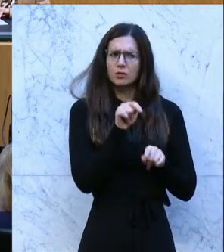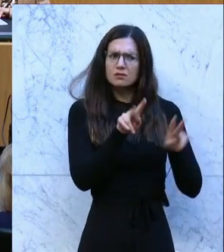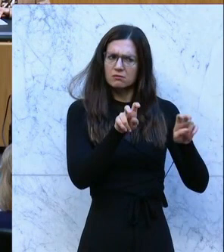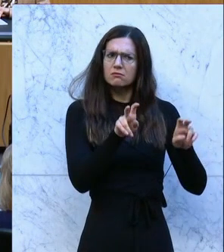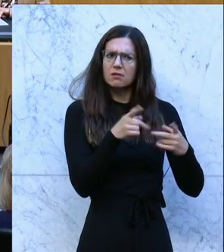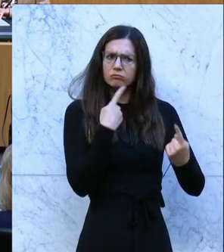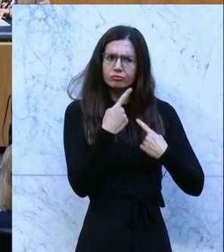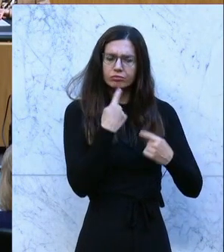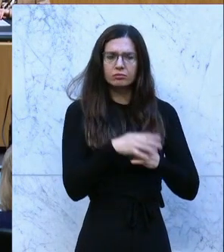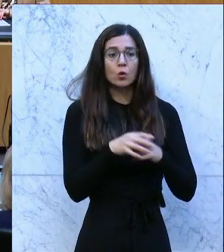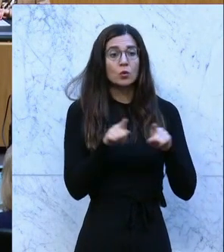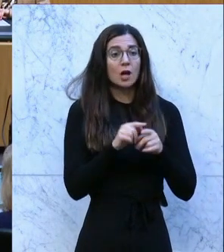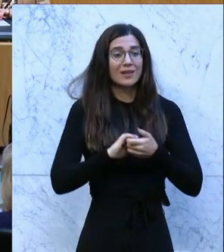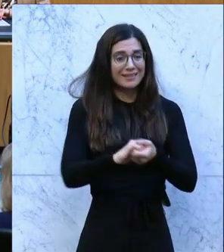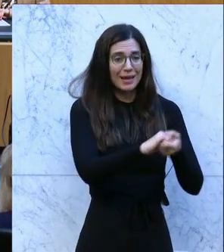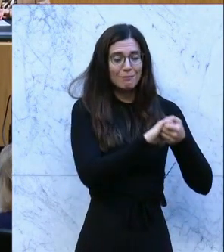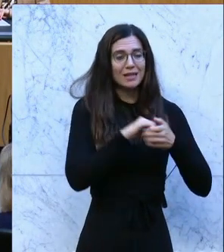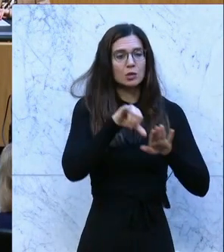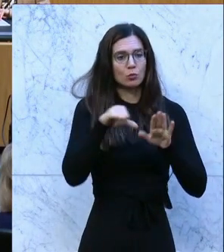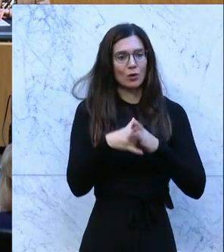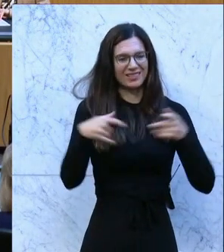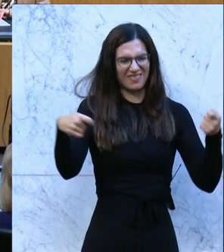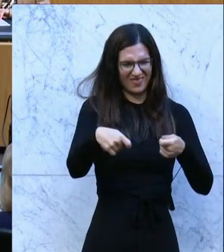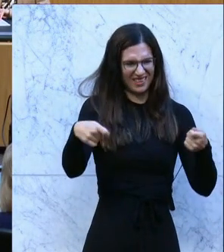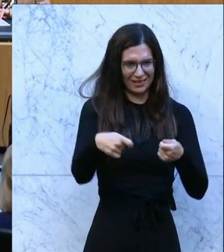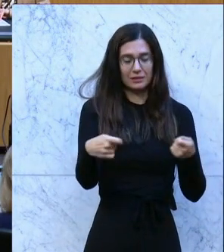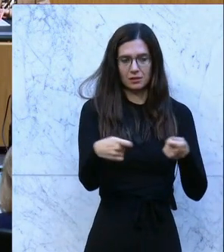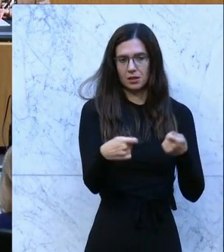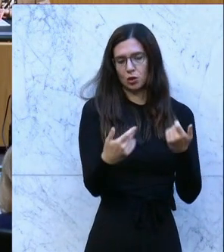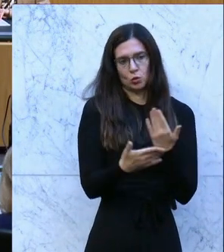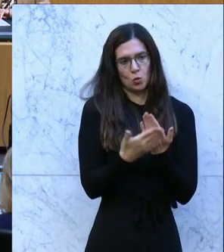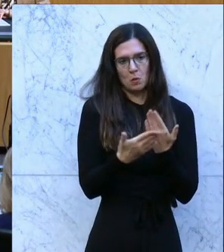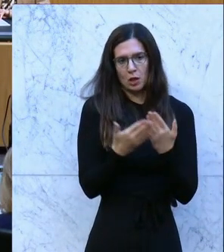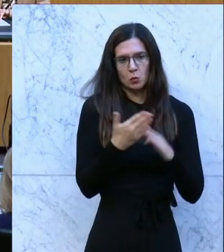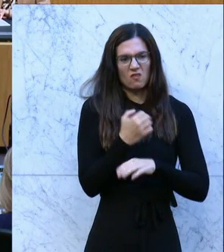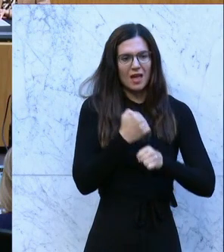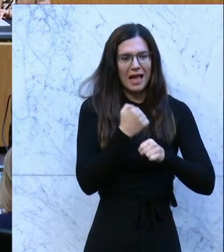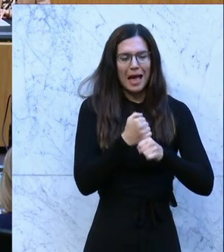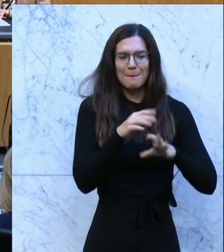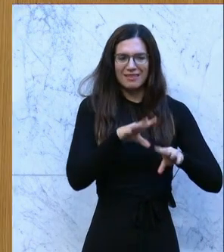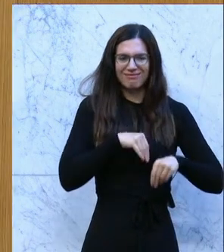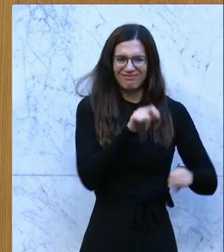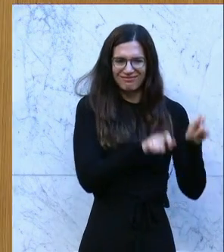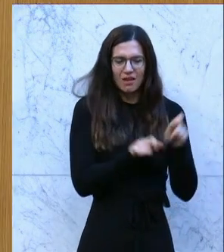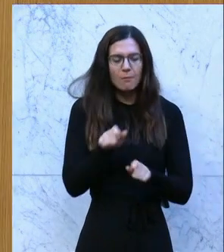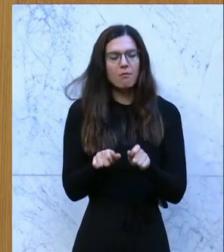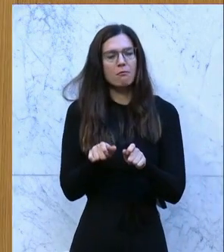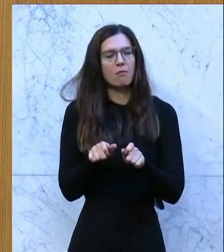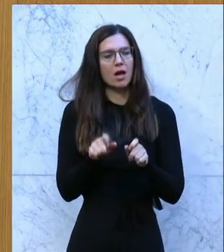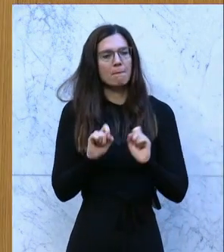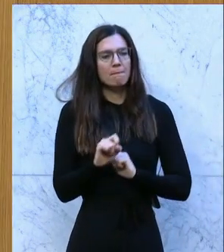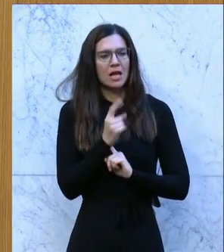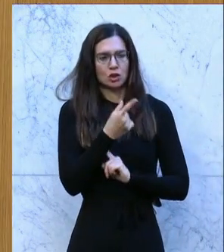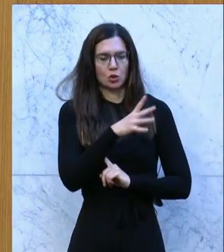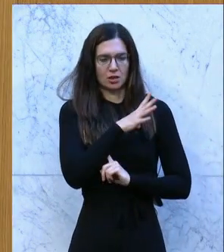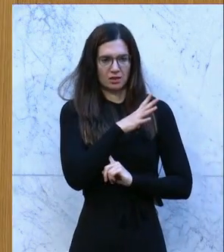finanzieren ja auch gemeinsam Projekte, zum Beispiel für Arbeitnehmerinnen und Arbeitnehmer, die besonders